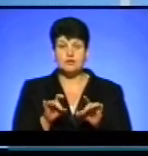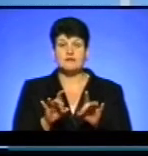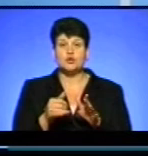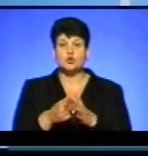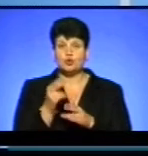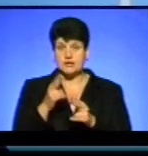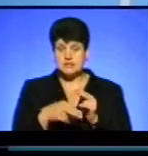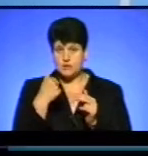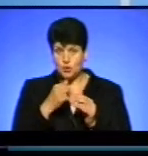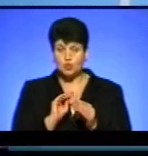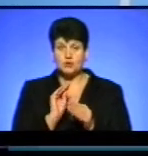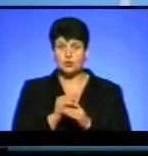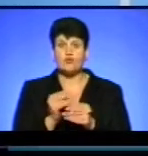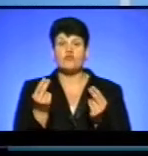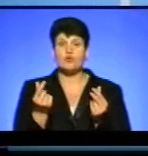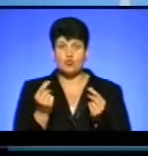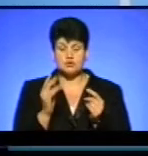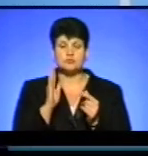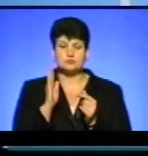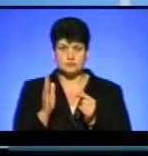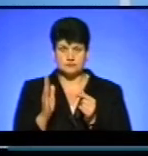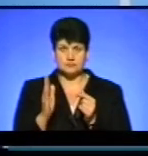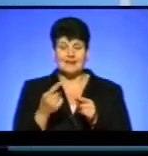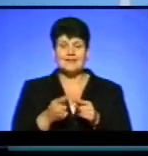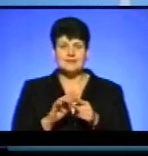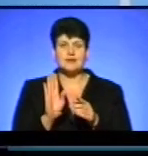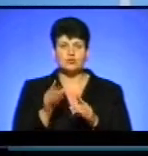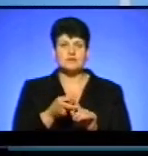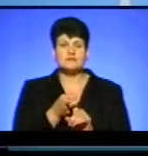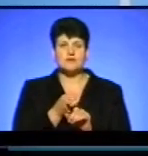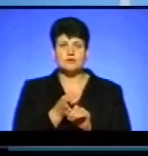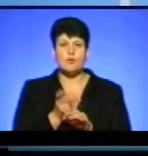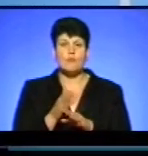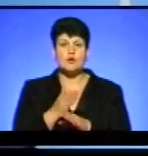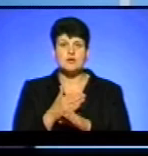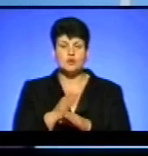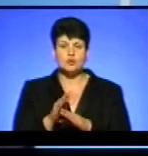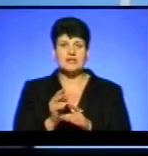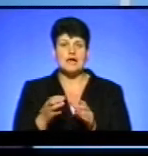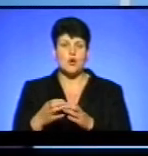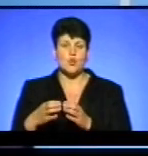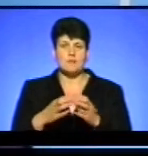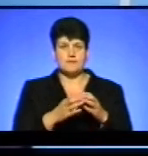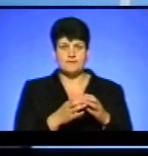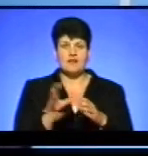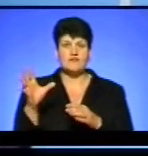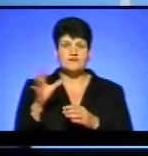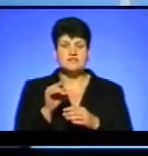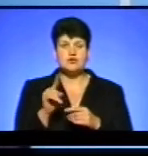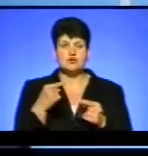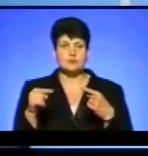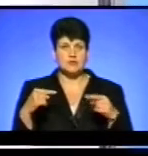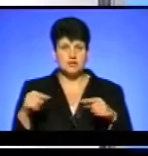року, то додаткові кошти, власне, надійдуть. Але це буде стосуватися тільки поділу на групи. Все, що решта